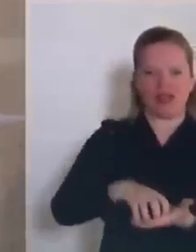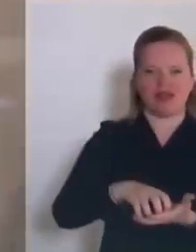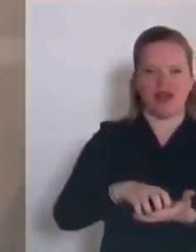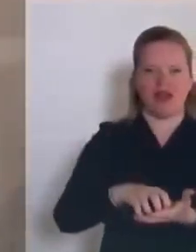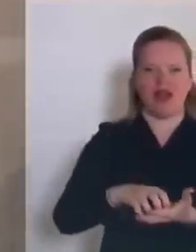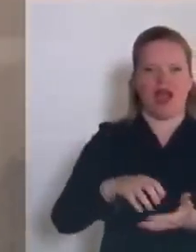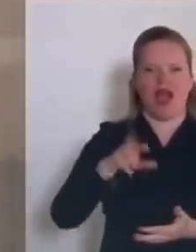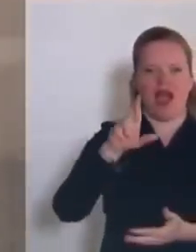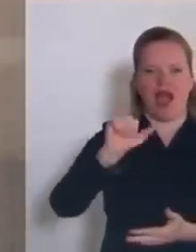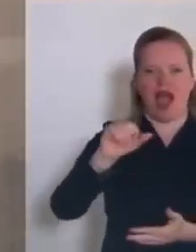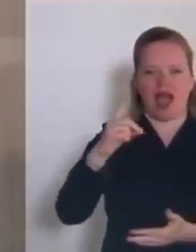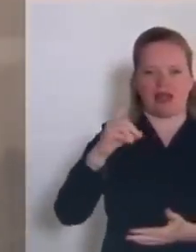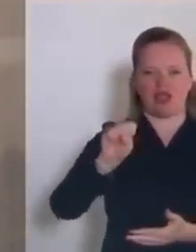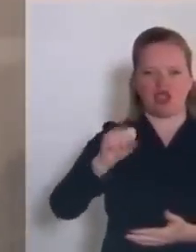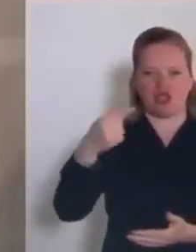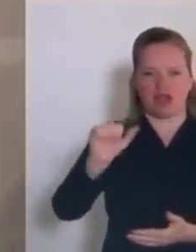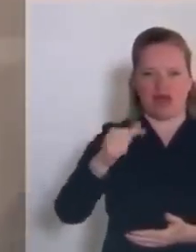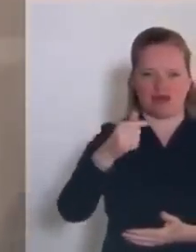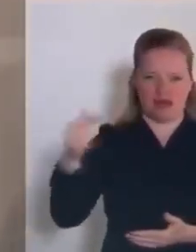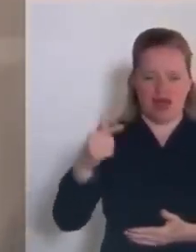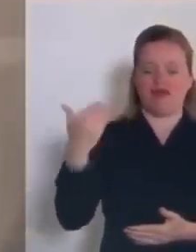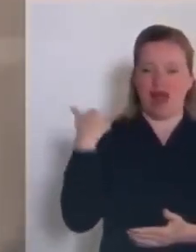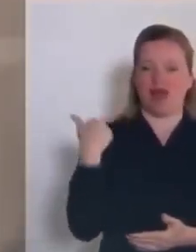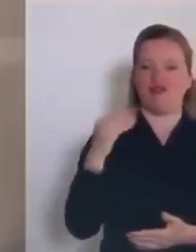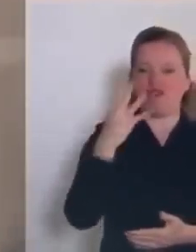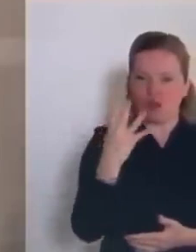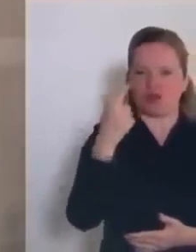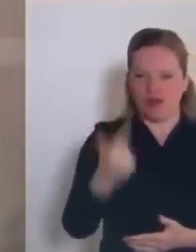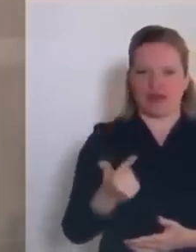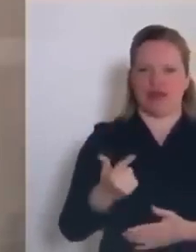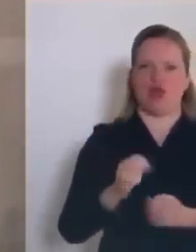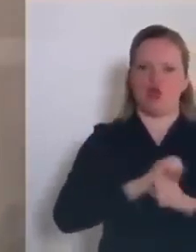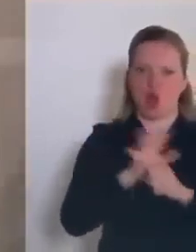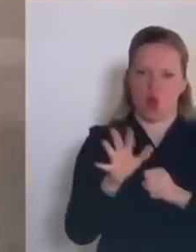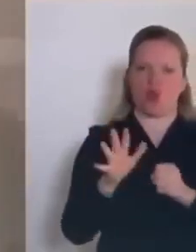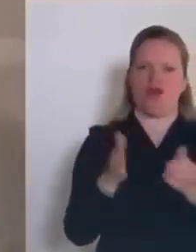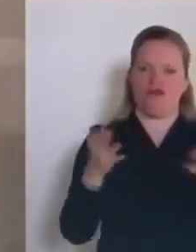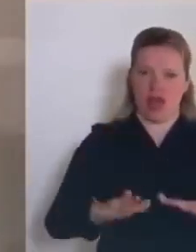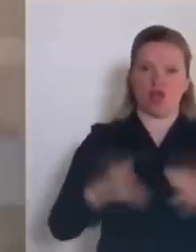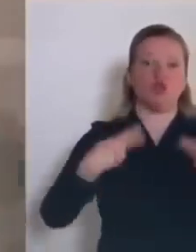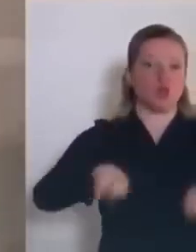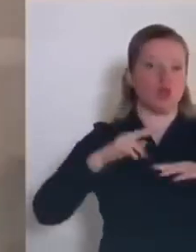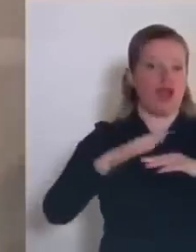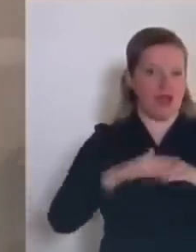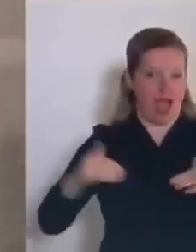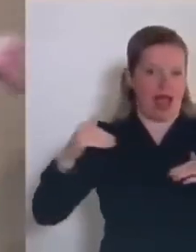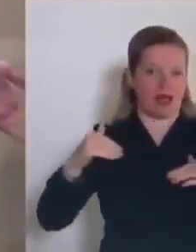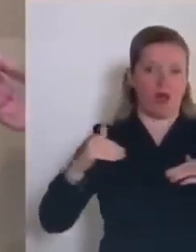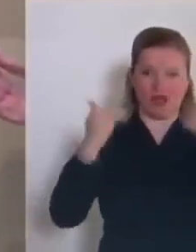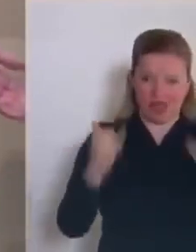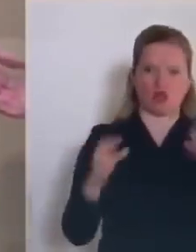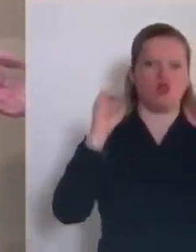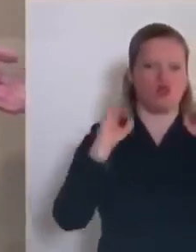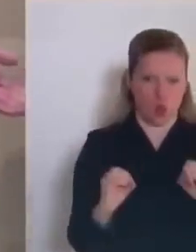Ed ancora, solo un esempio, Radstadt, solo perché mi viene in mente così, Radstadt ha avuto 24 casi di corona, 24